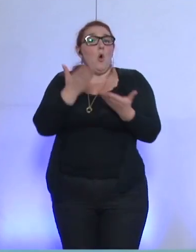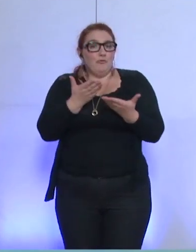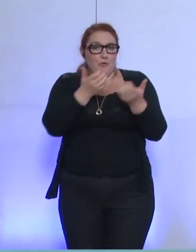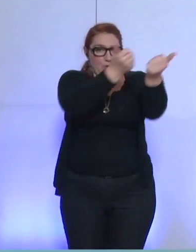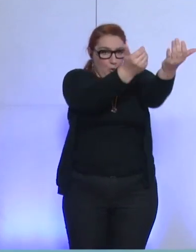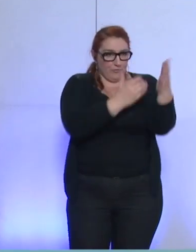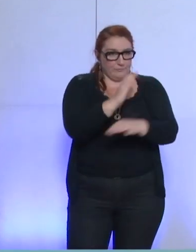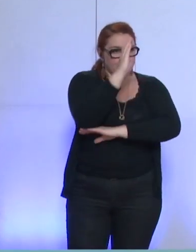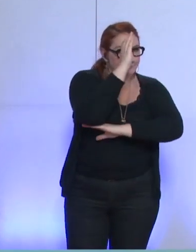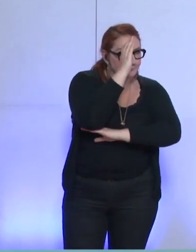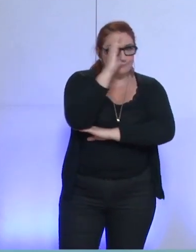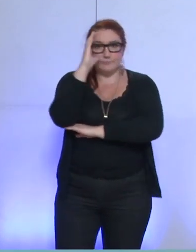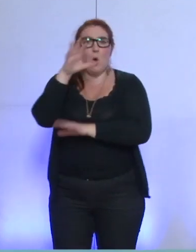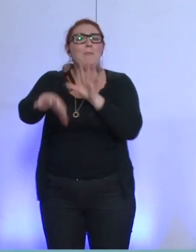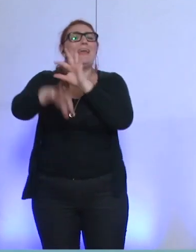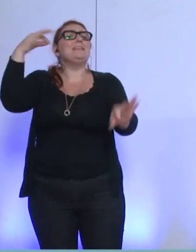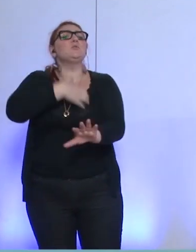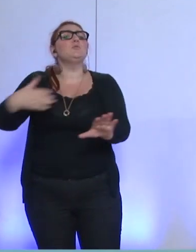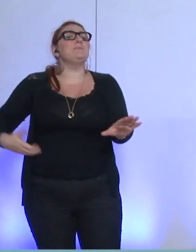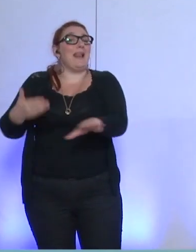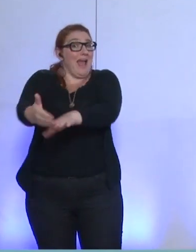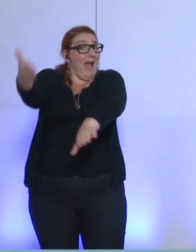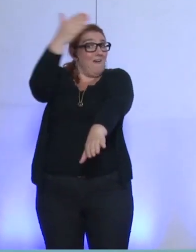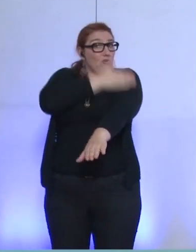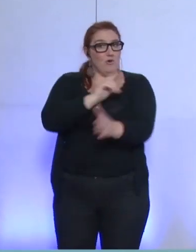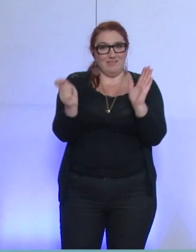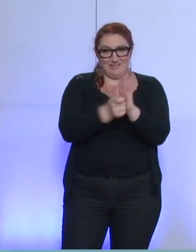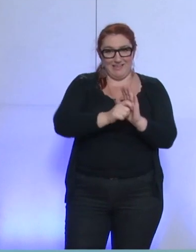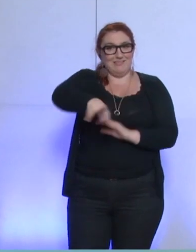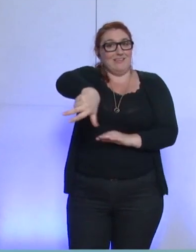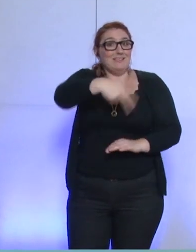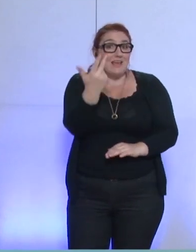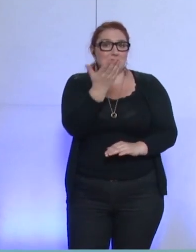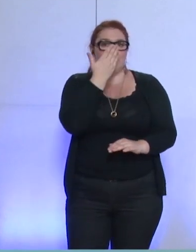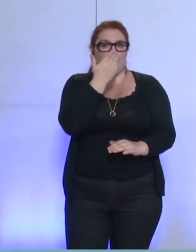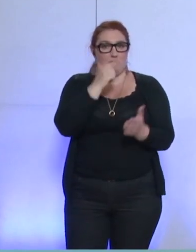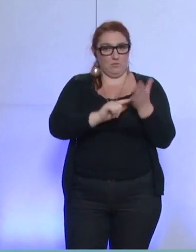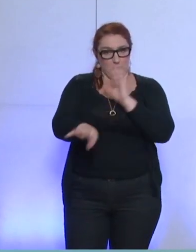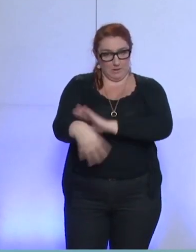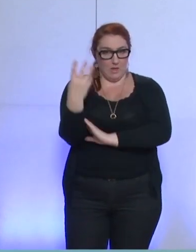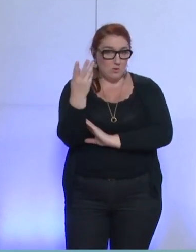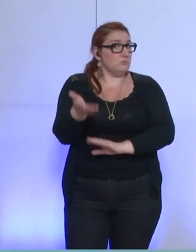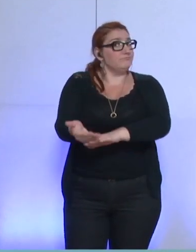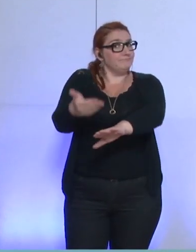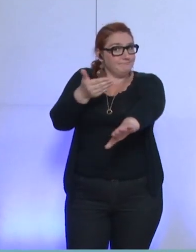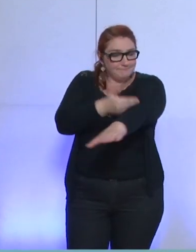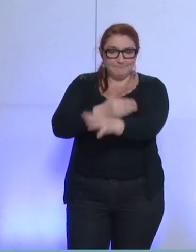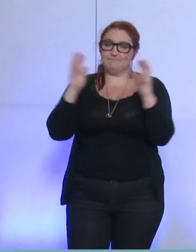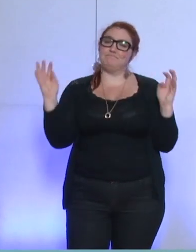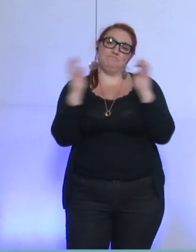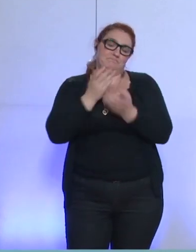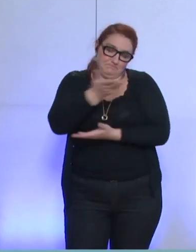'élection municipale, donc, en février 2014, le 13 février 2014. Ensuite,